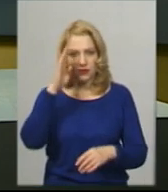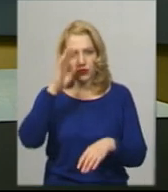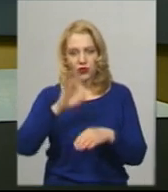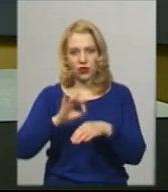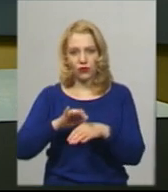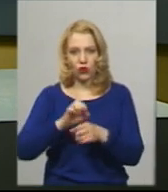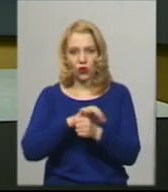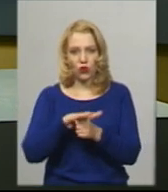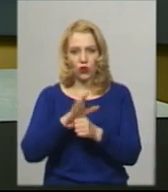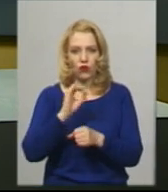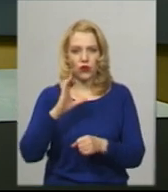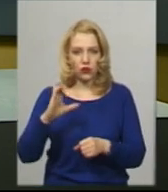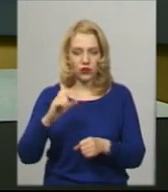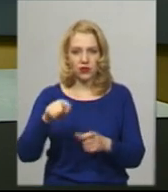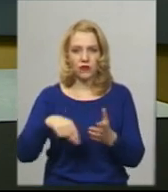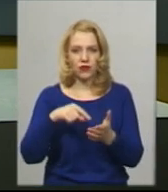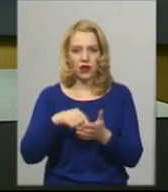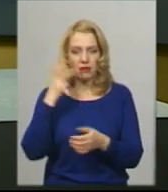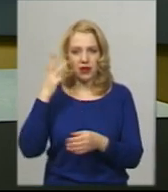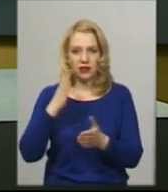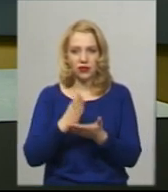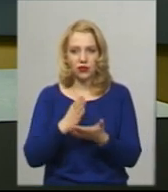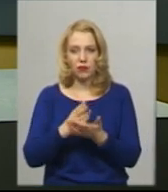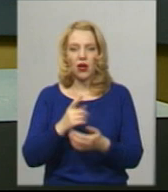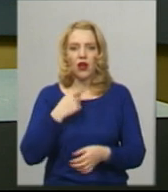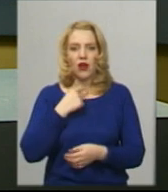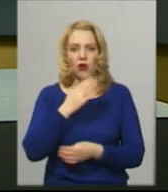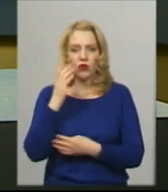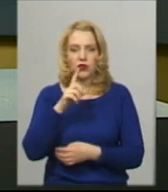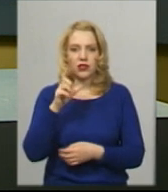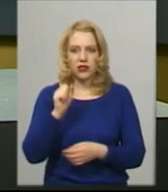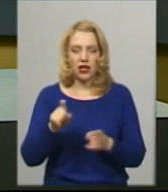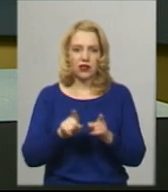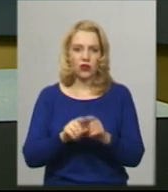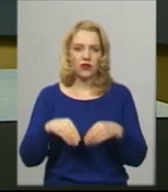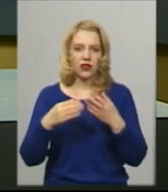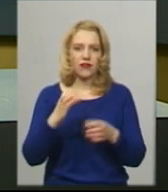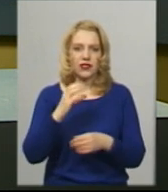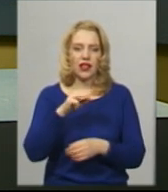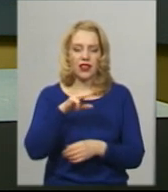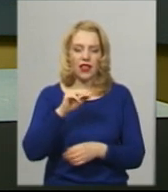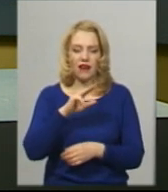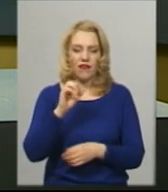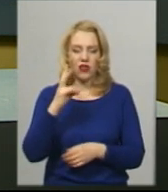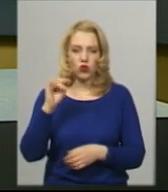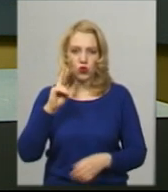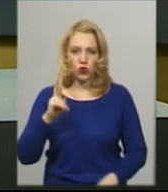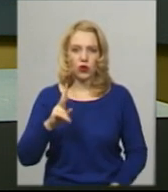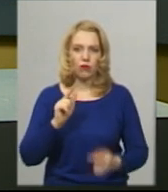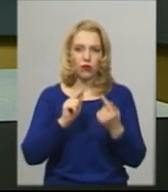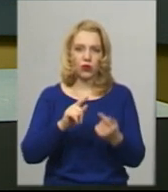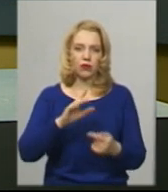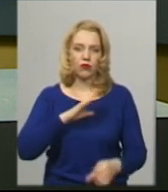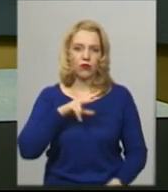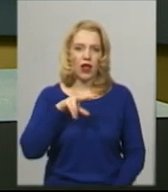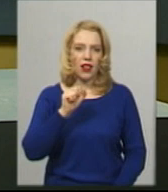інфекцією COVID-19. Голос «за» віддав і позафракційний нардеп Руслан Стефанчук, проти був позафракційний Сергій Лабазюк.